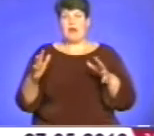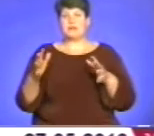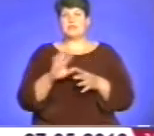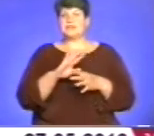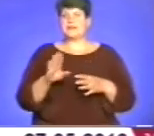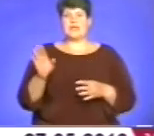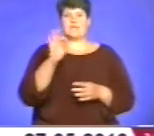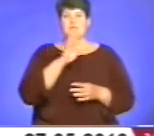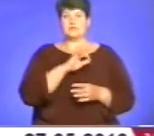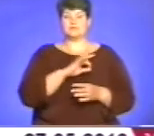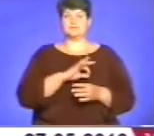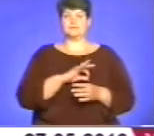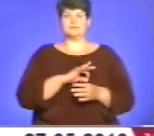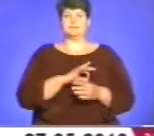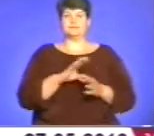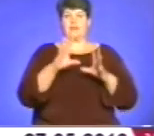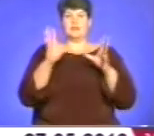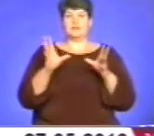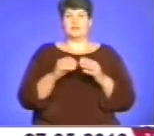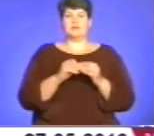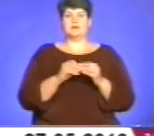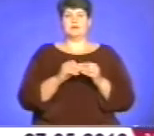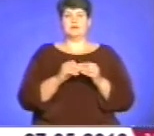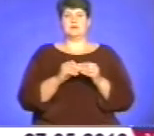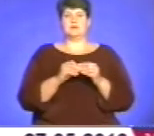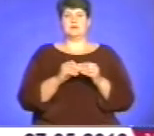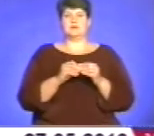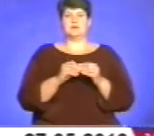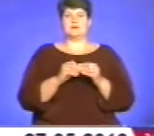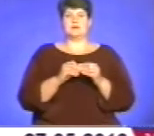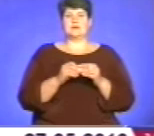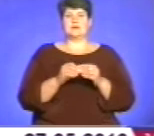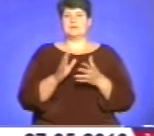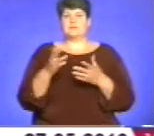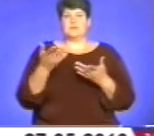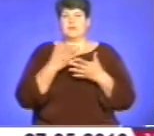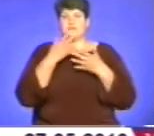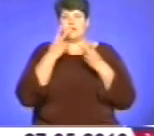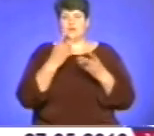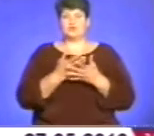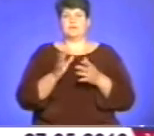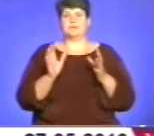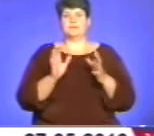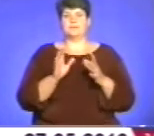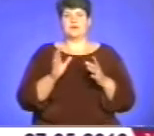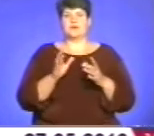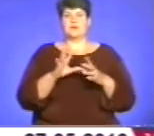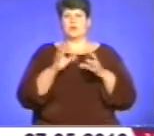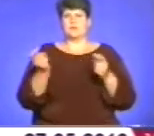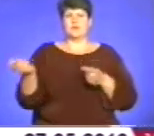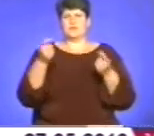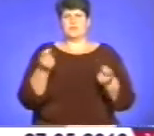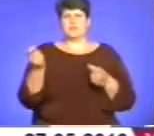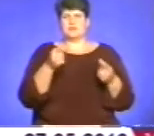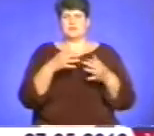експлуатується взагалі, рідко дуже підгортається, слідів підгортання там практично не видно, фактично зі всіх сторон заводиться сміттєзвалище. Тобто